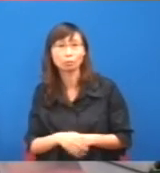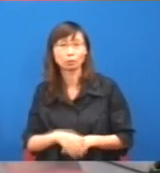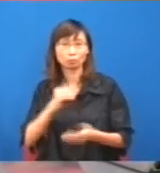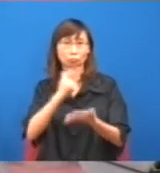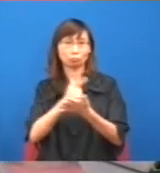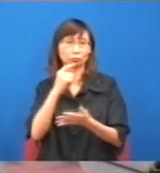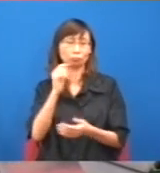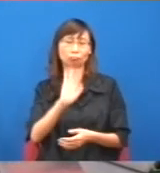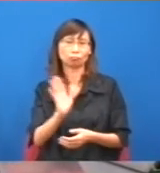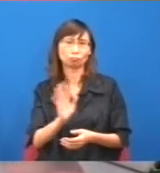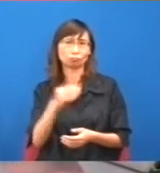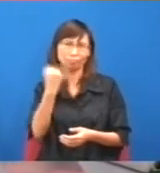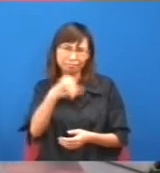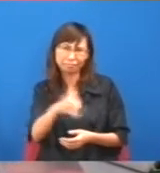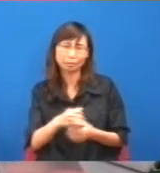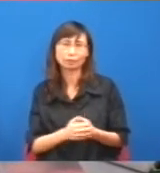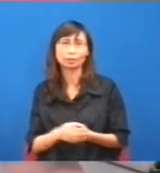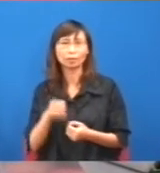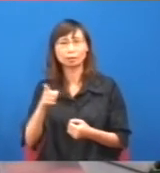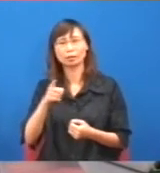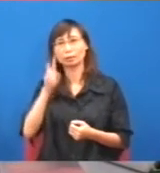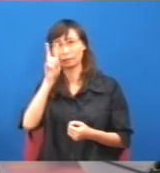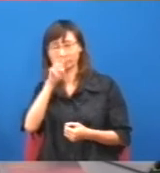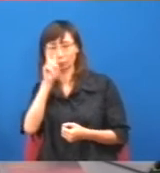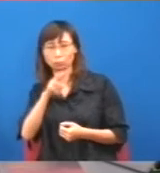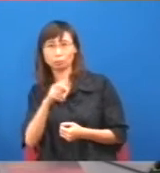所以他們,甚麼呢,一見到一盆紅豆湯,